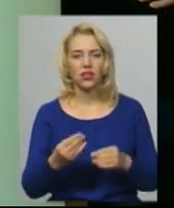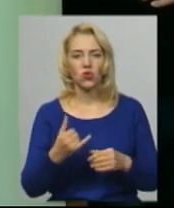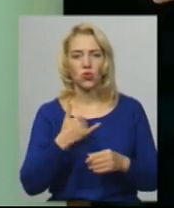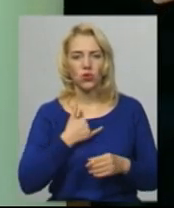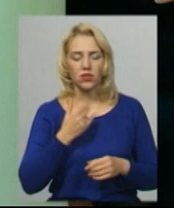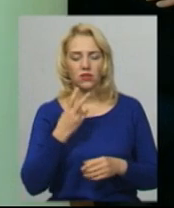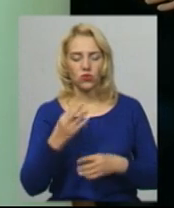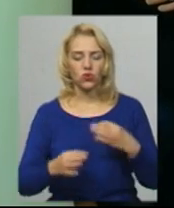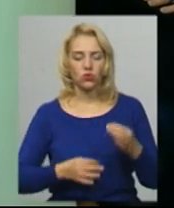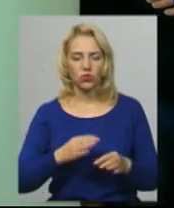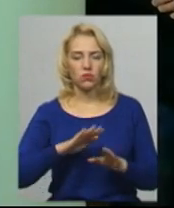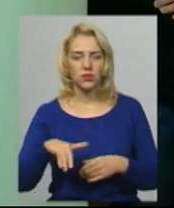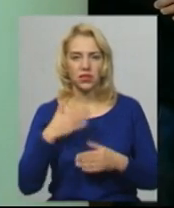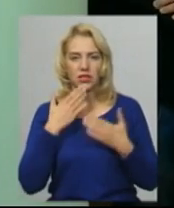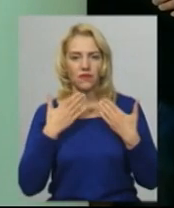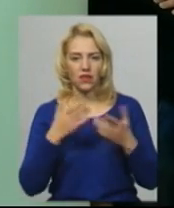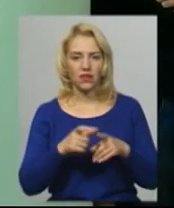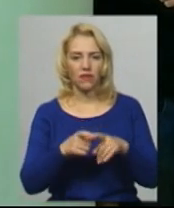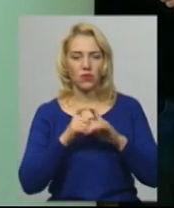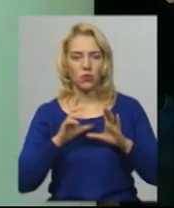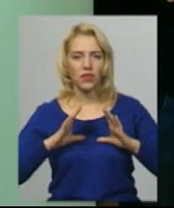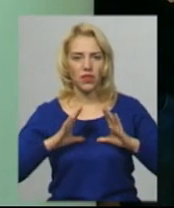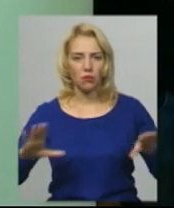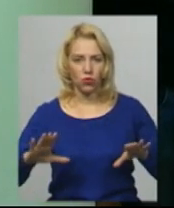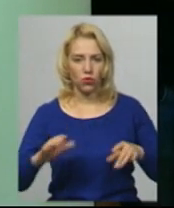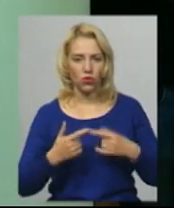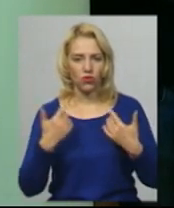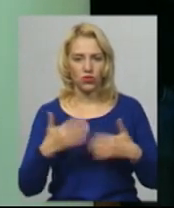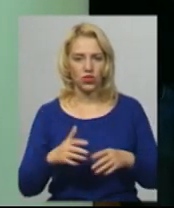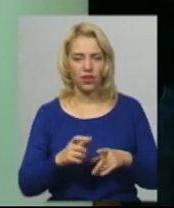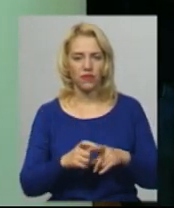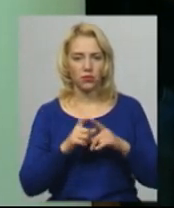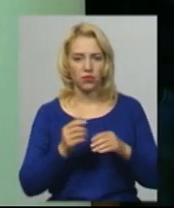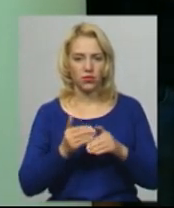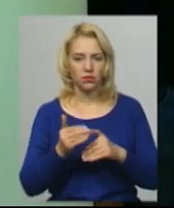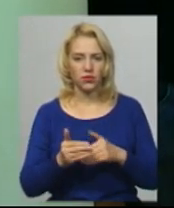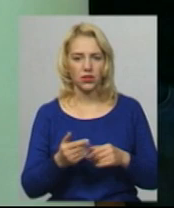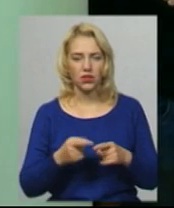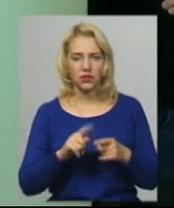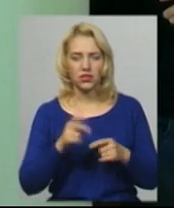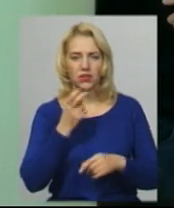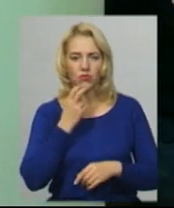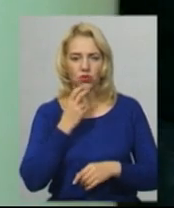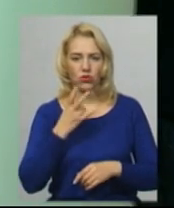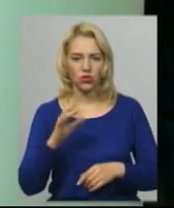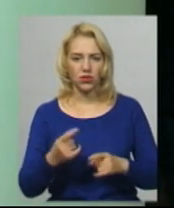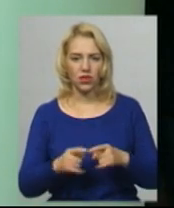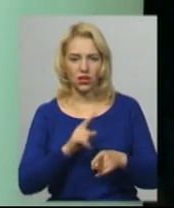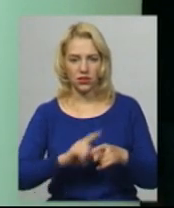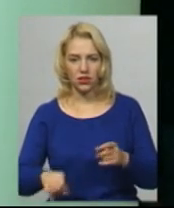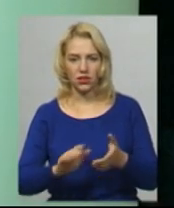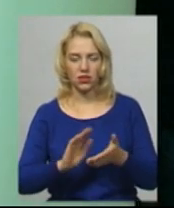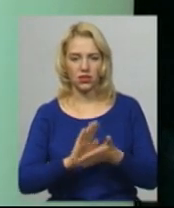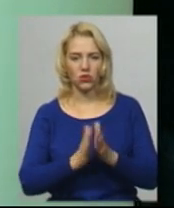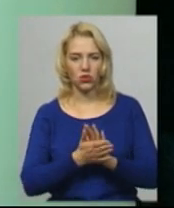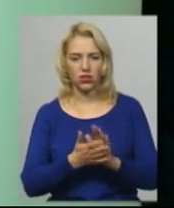в той суток після звернення відповіді не було, відповідь вже прийшла воно зараз. Це смішно, це екстрена ситуація